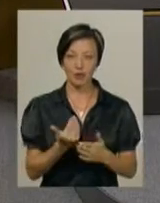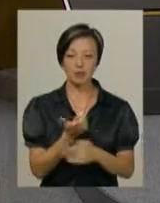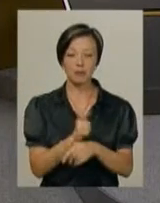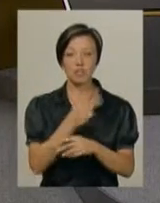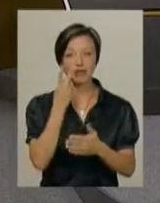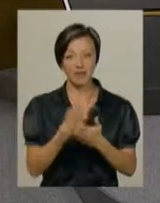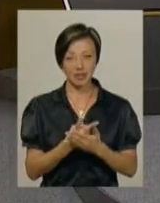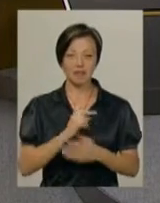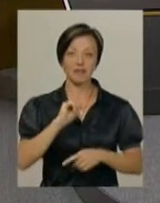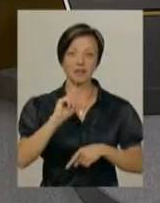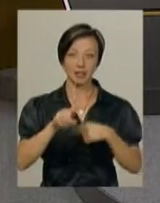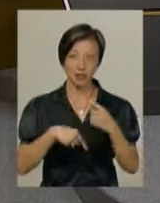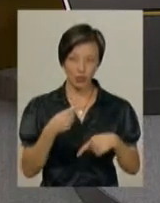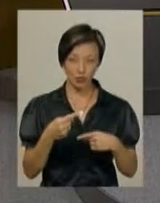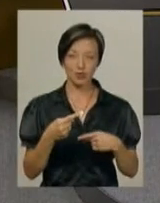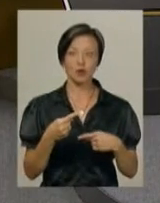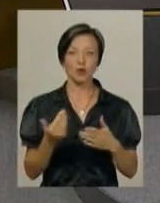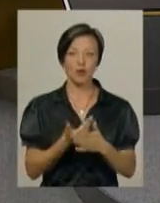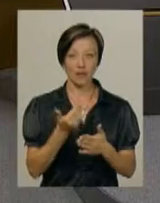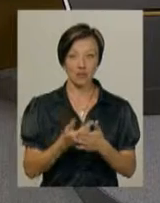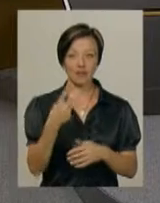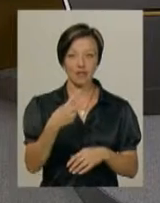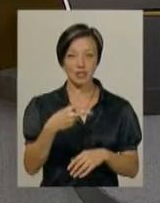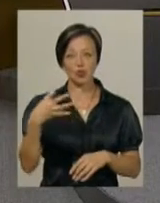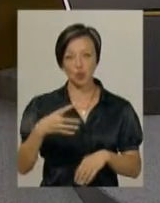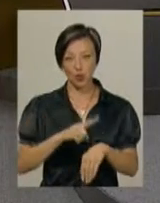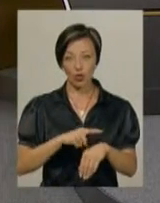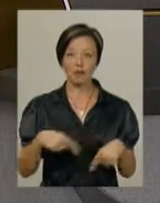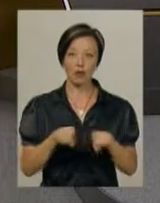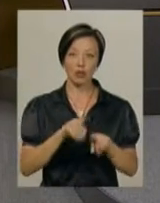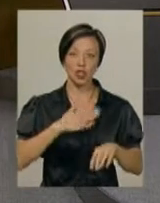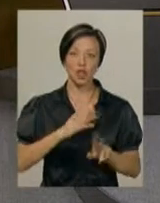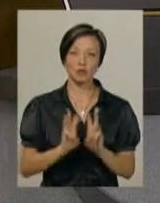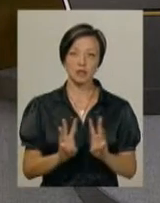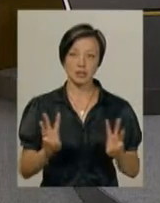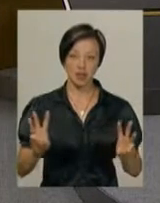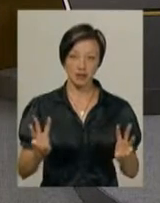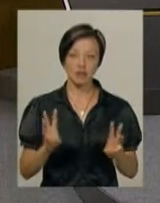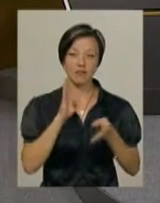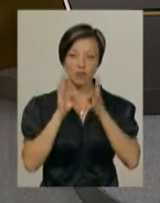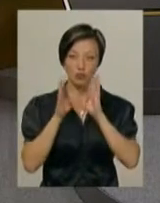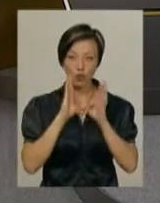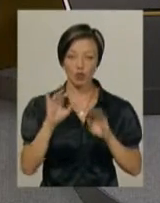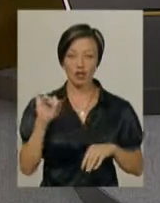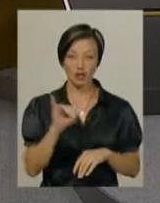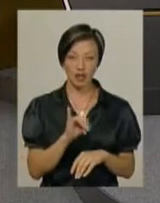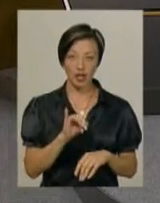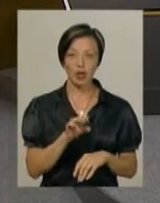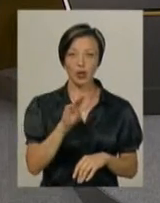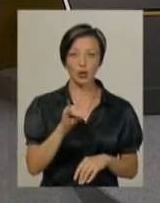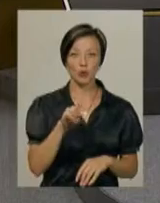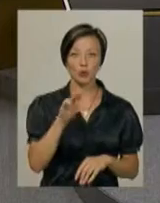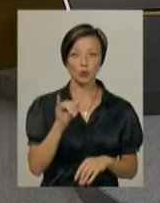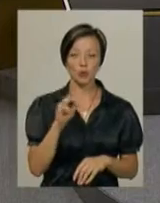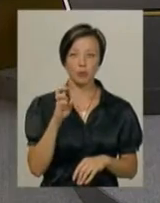Більше дивіться у наших випусках новин о 20.40, а також на нашому сайті у мержі Фейсбук та на нашому каналі